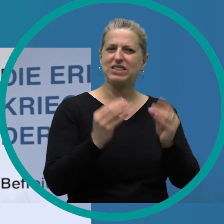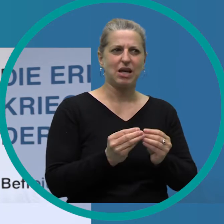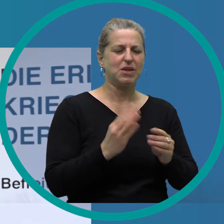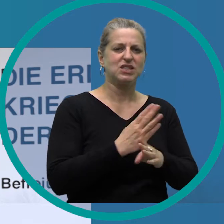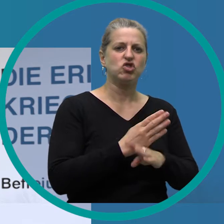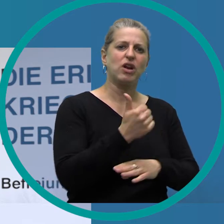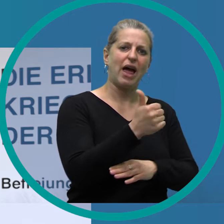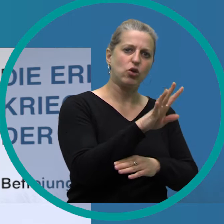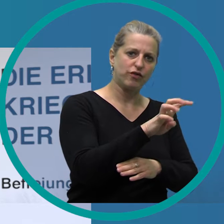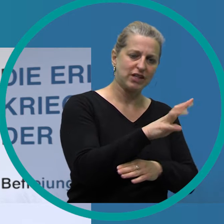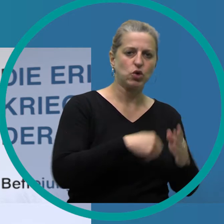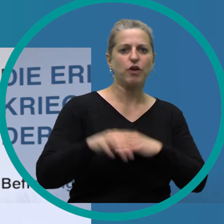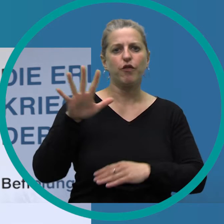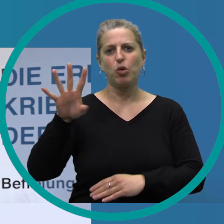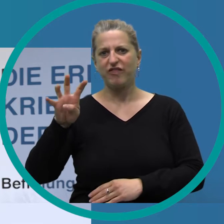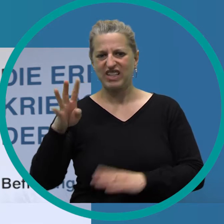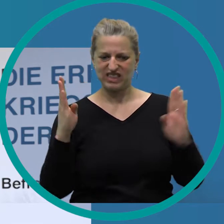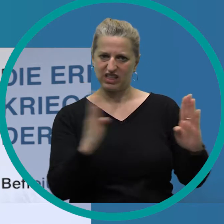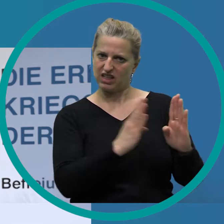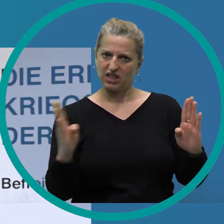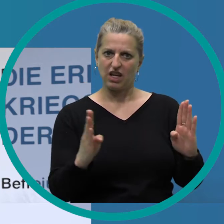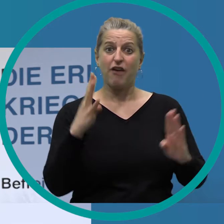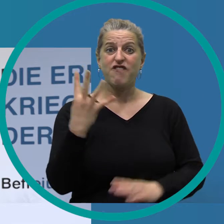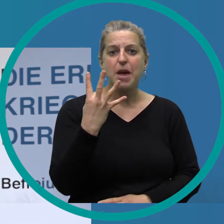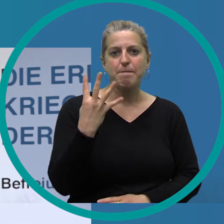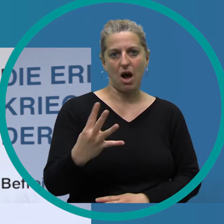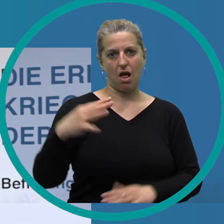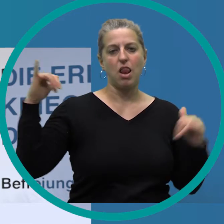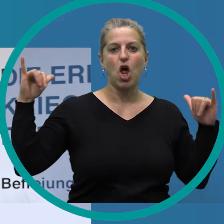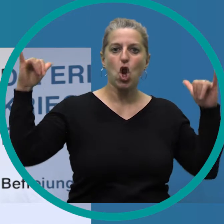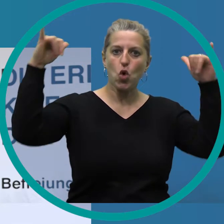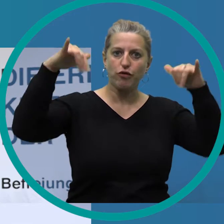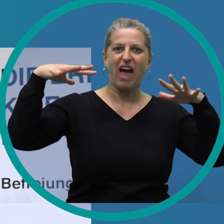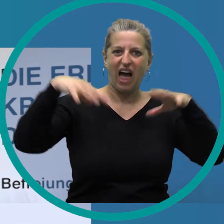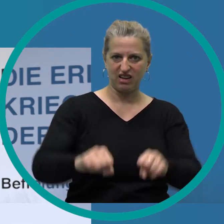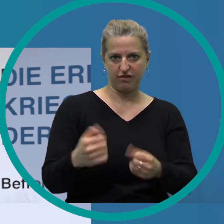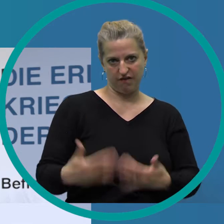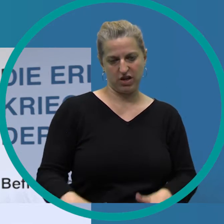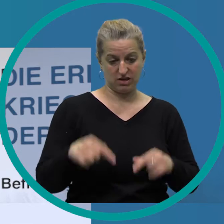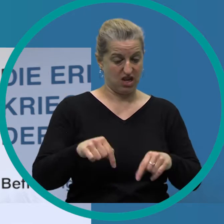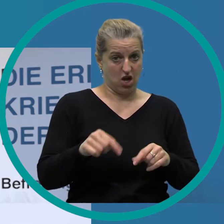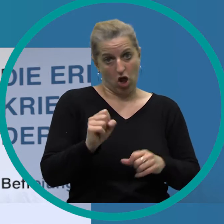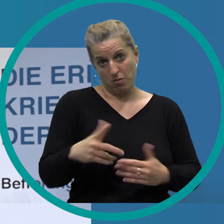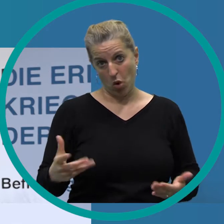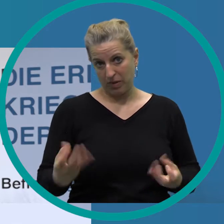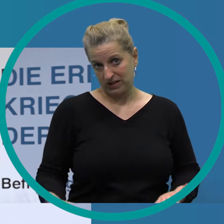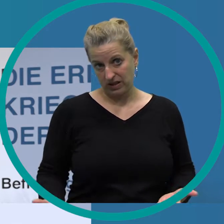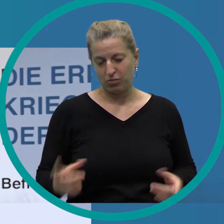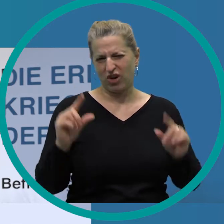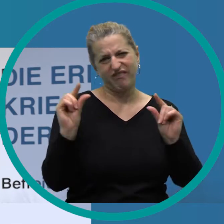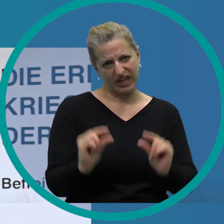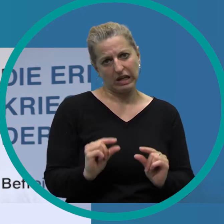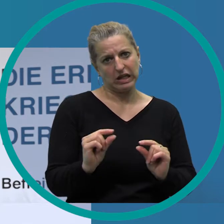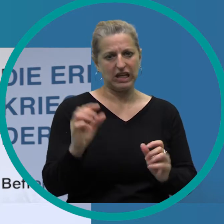waren es tatsächlich zwischen 1941 und 1945 vier Luftangriffe, die hier stattgefunden haben und